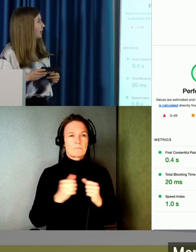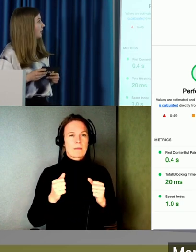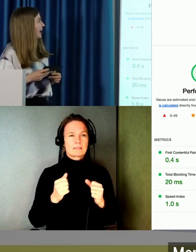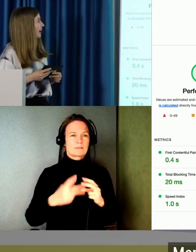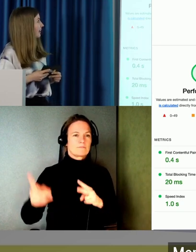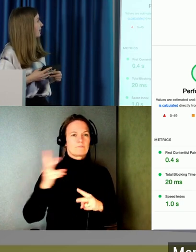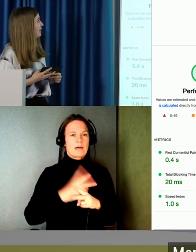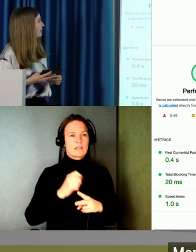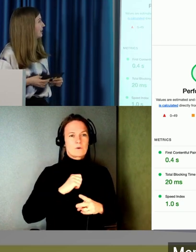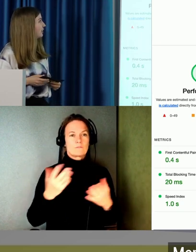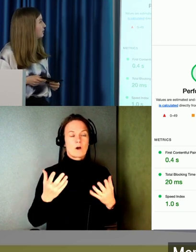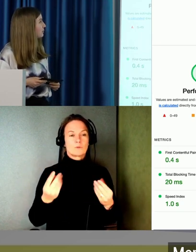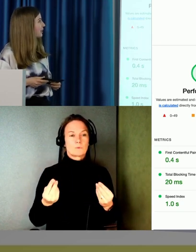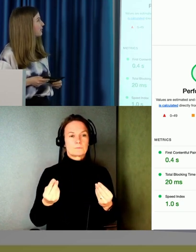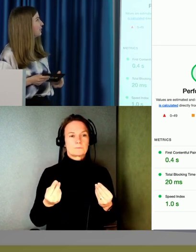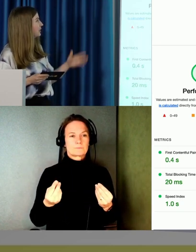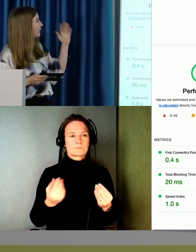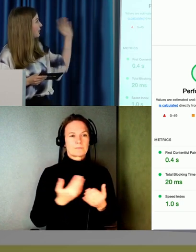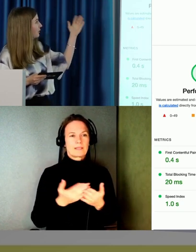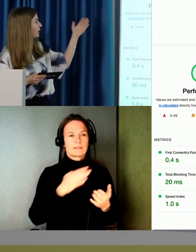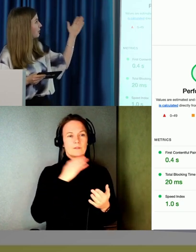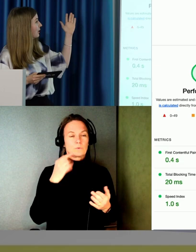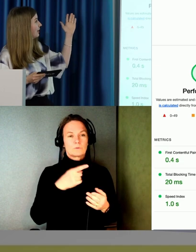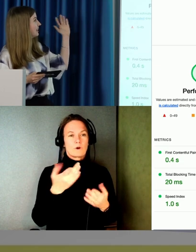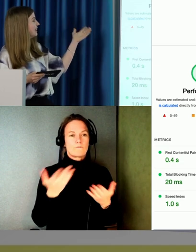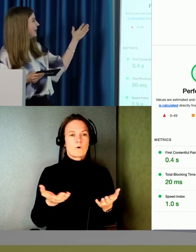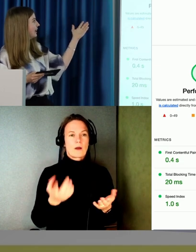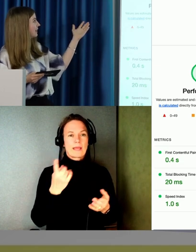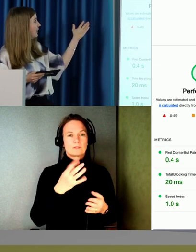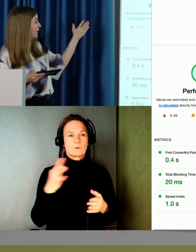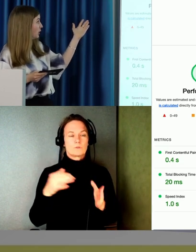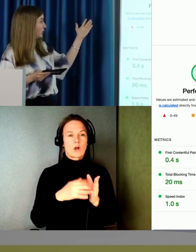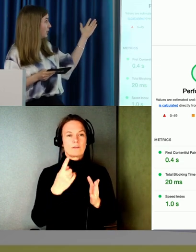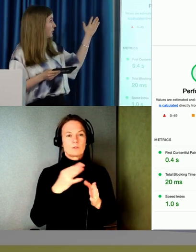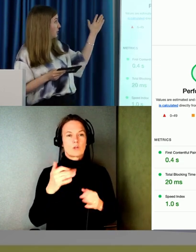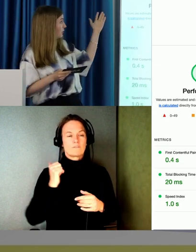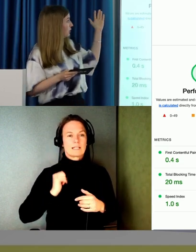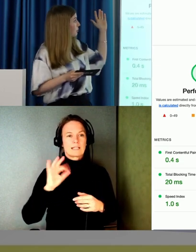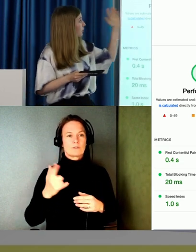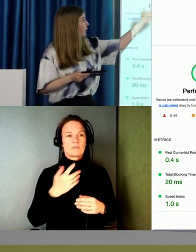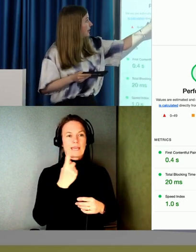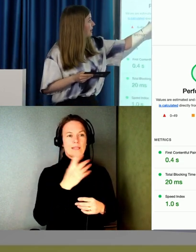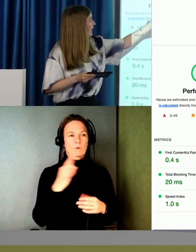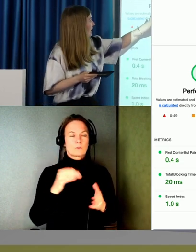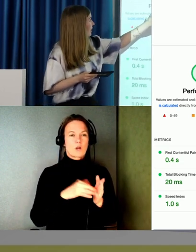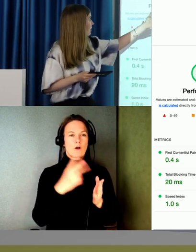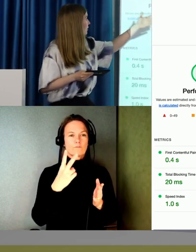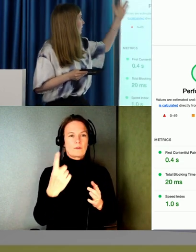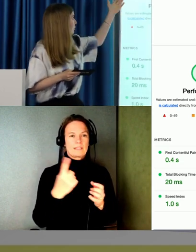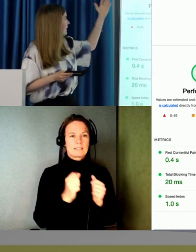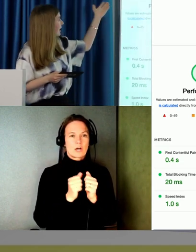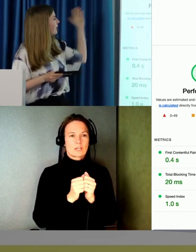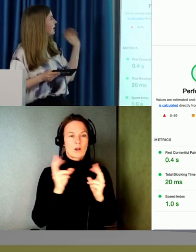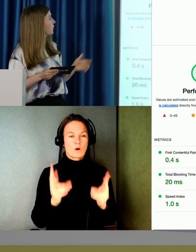ännu roligare var det här att. Inte nog med att de fick hundra utav hundra på tillgänglighet. De fick hundra utav hundra på två till grejer.